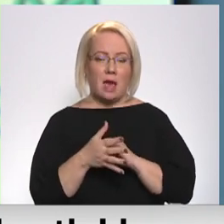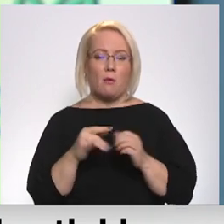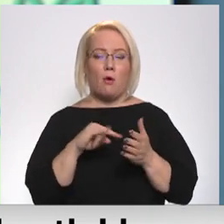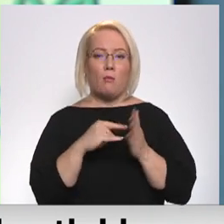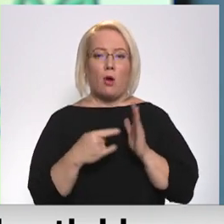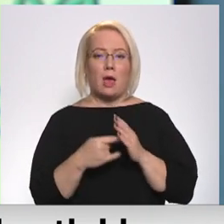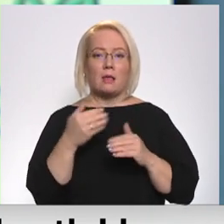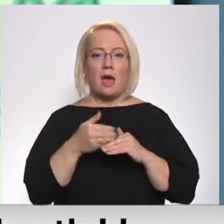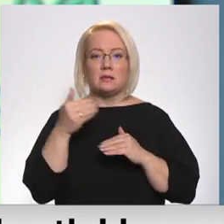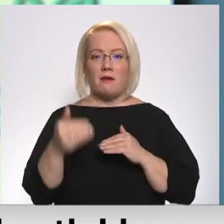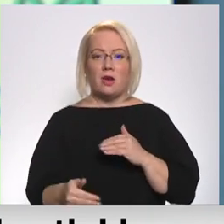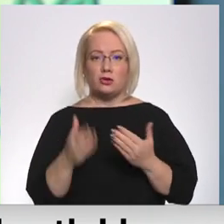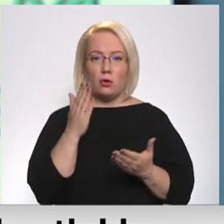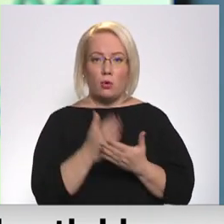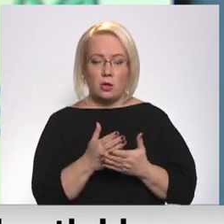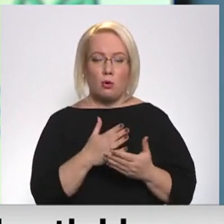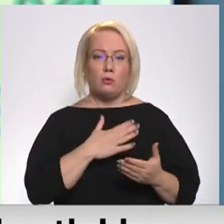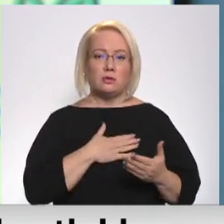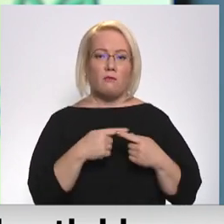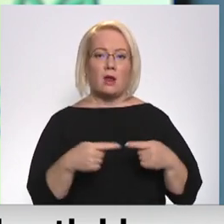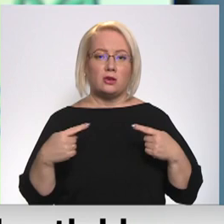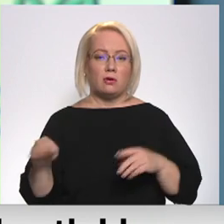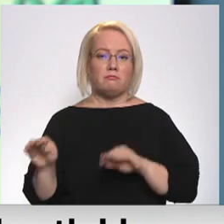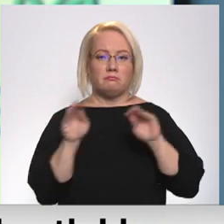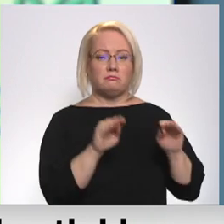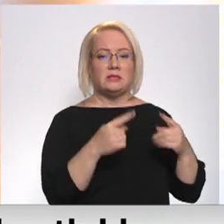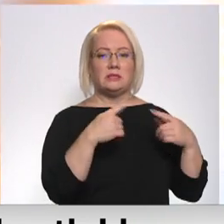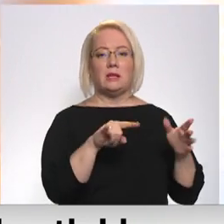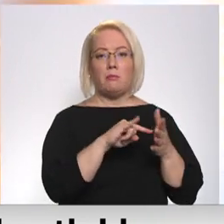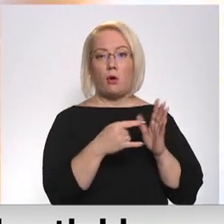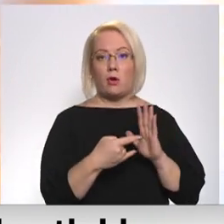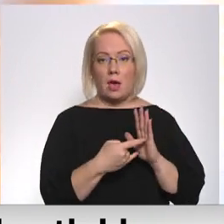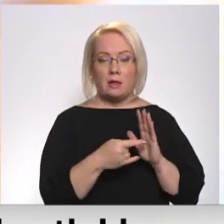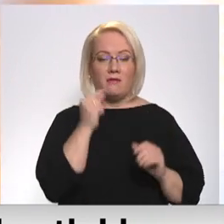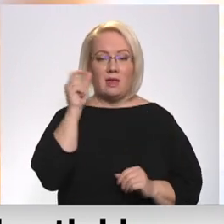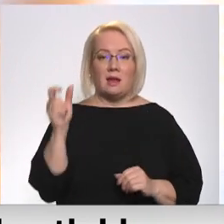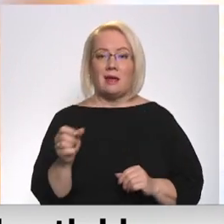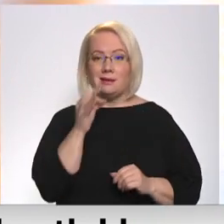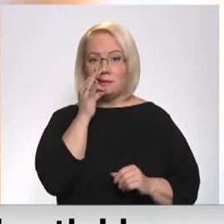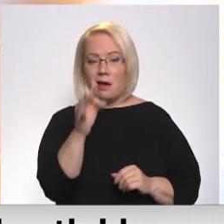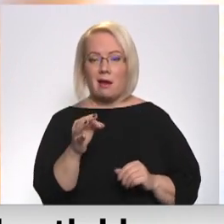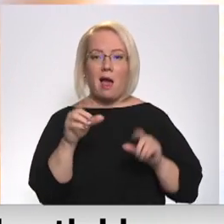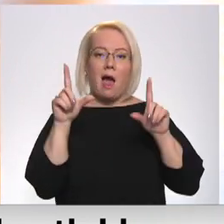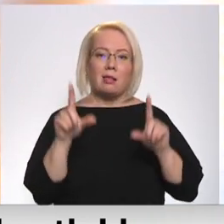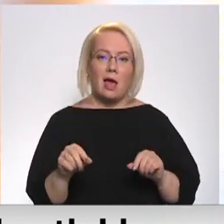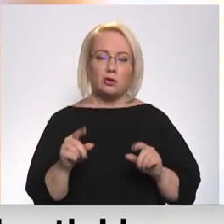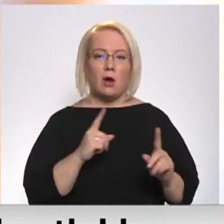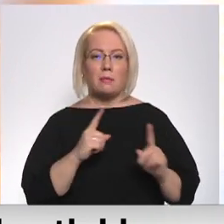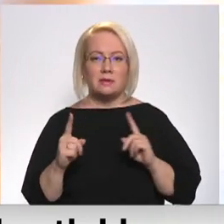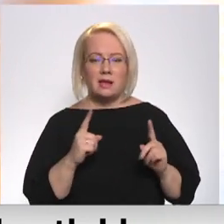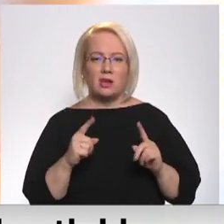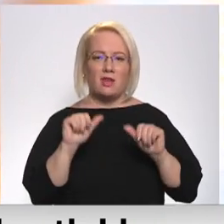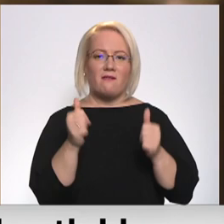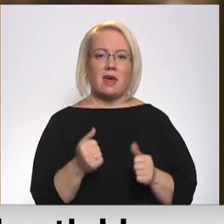aizskavējuši notika, mēs savu resursu rezervētu pārlikām uz citiem projektiem. Vānsāns norāda, ka speciāla atlaižu administrēšanas Rīka